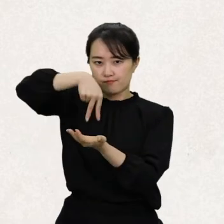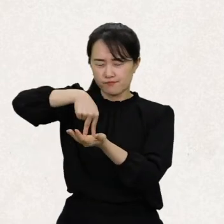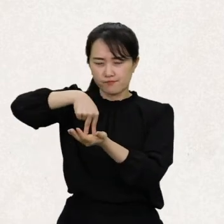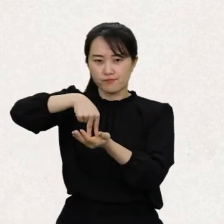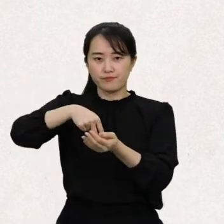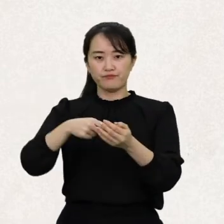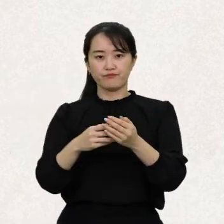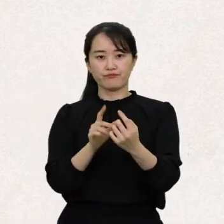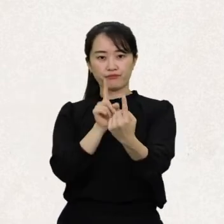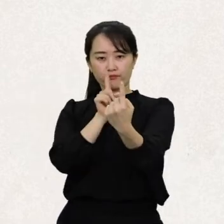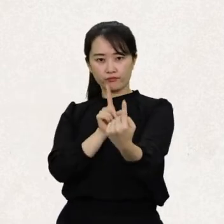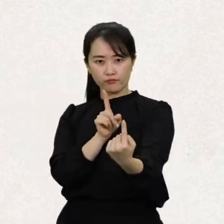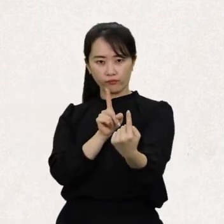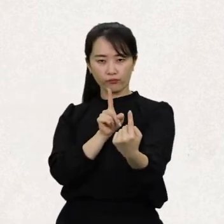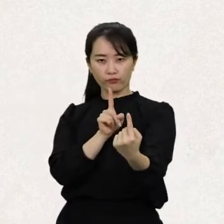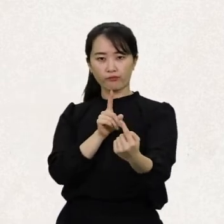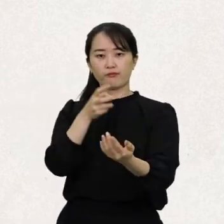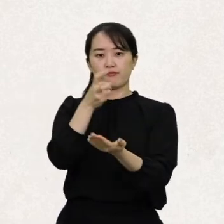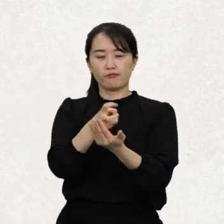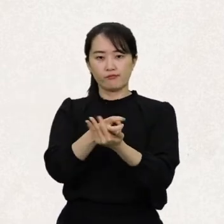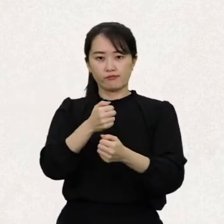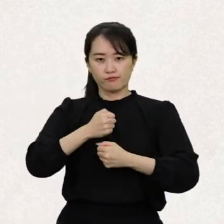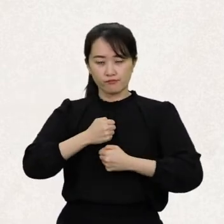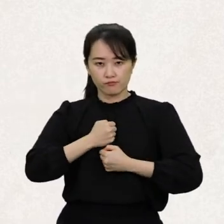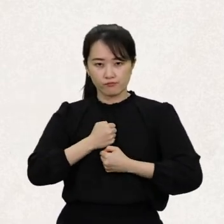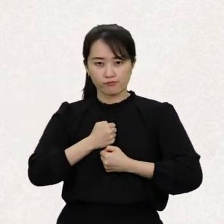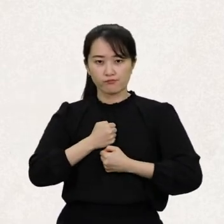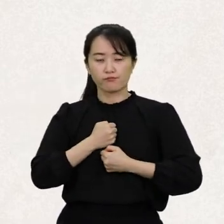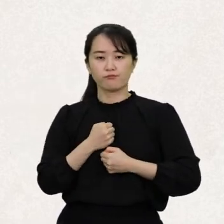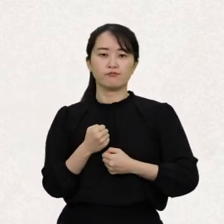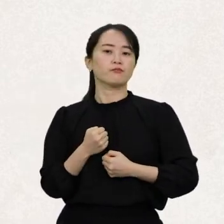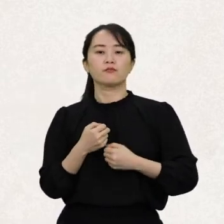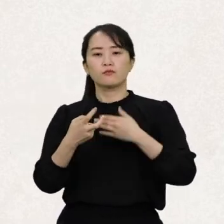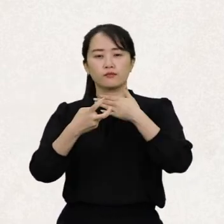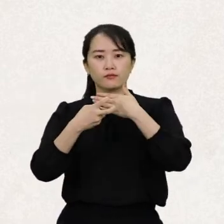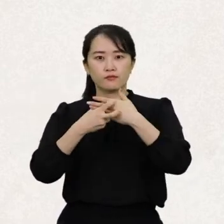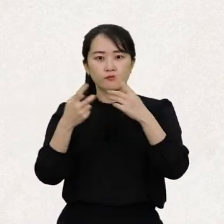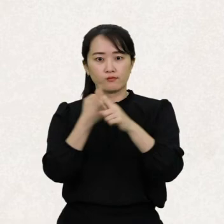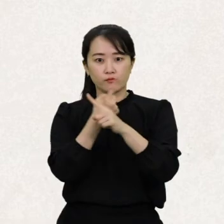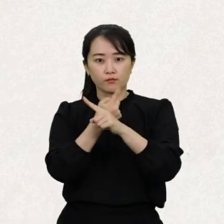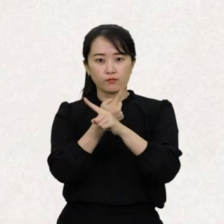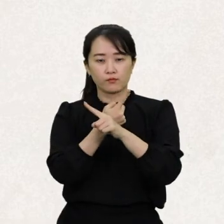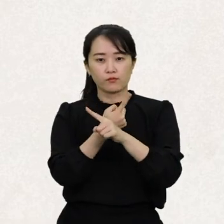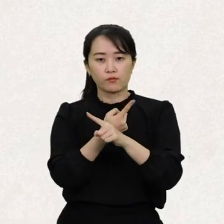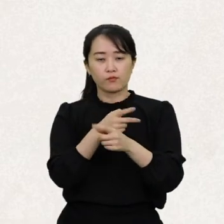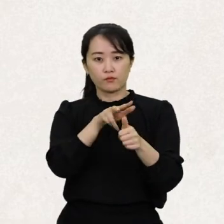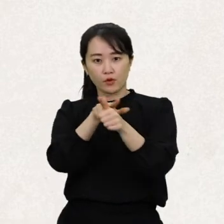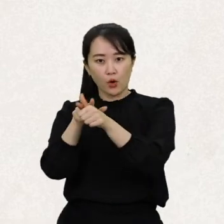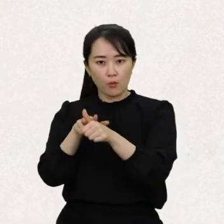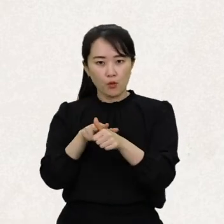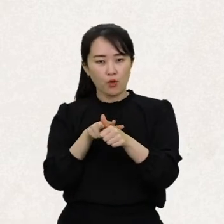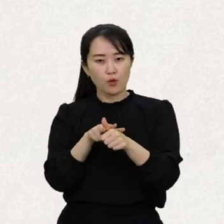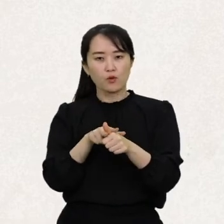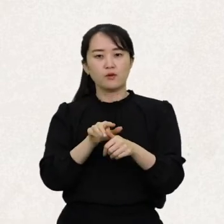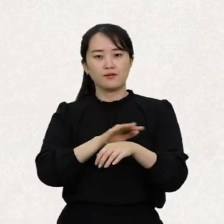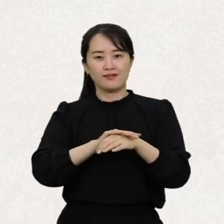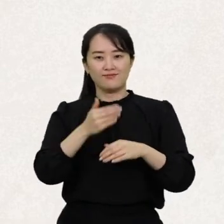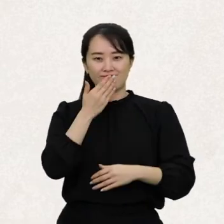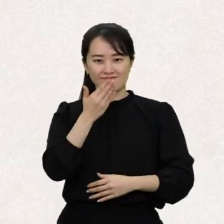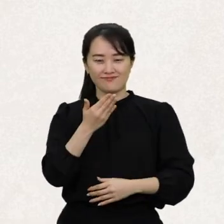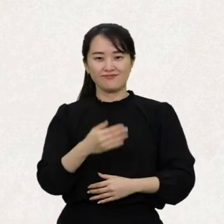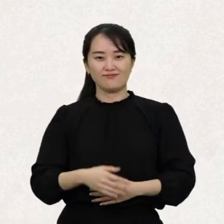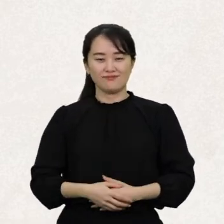거리 두기 단계별 지침 사항, 검진센터와 치료시설 등의 정보를 누구나 잘 알 수 있었어요.